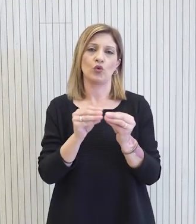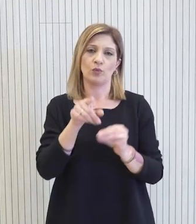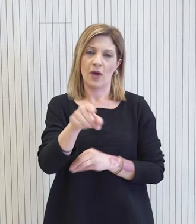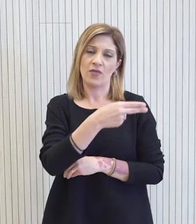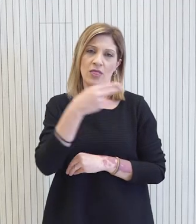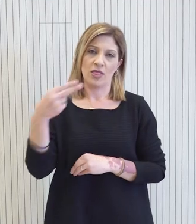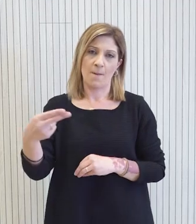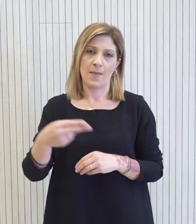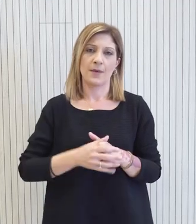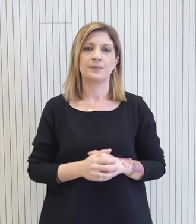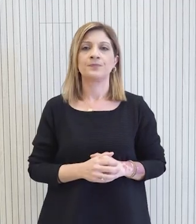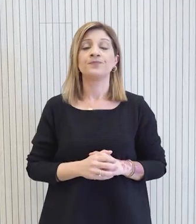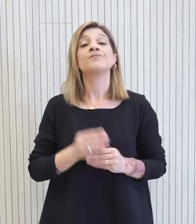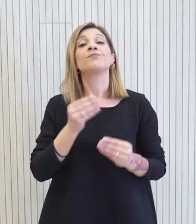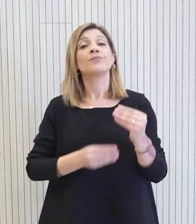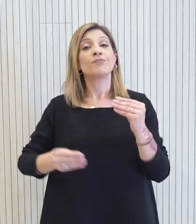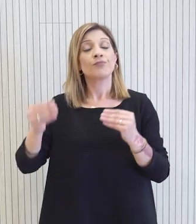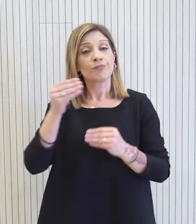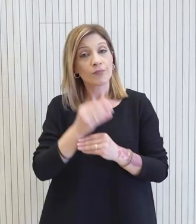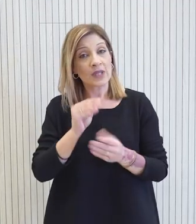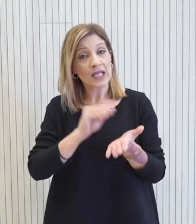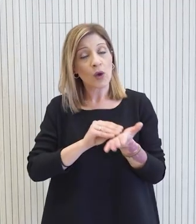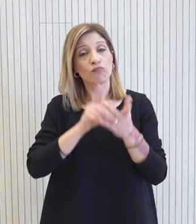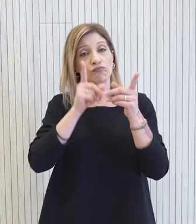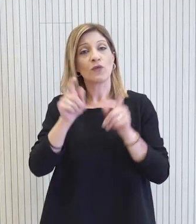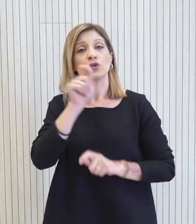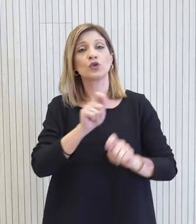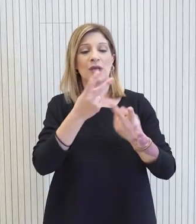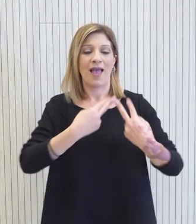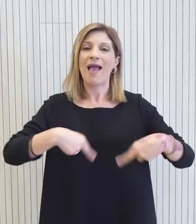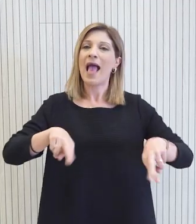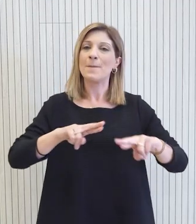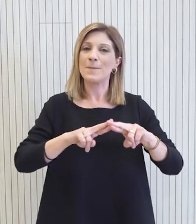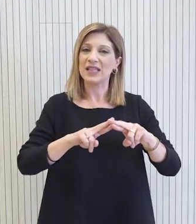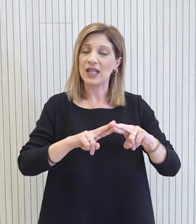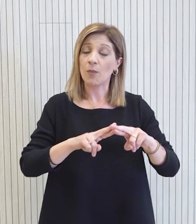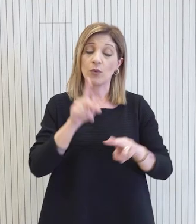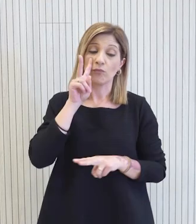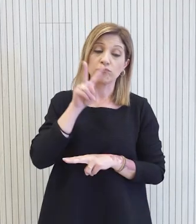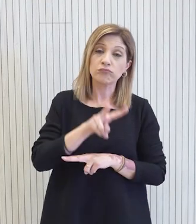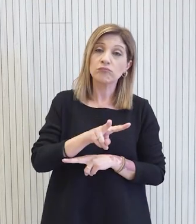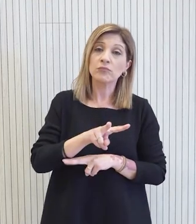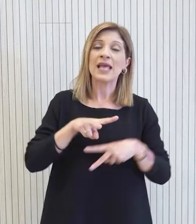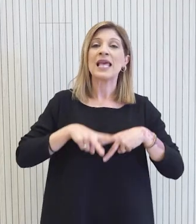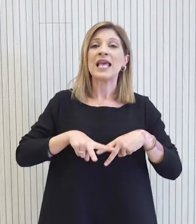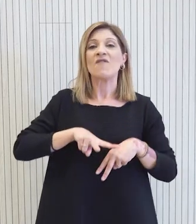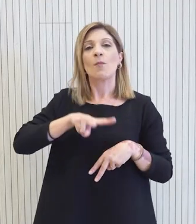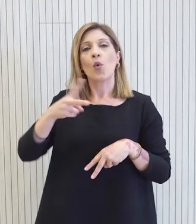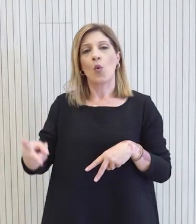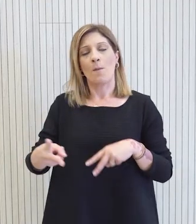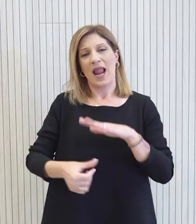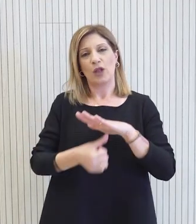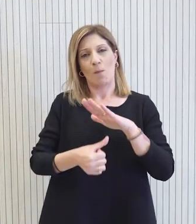ειδικής εφαρμογής. Περαιτέρω, αποφασίστηκε η σύσταση Επιτροπής υπό την υποπτεία της Υφυπουργού παρά το Προέδρο